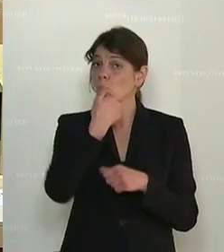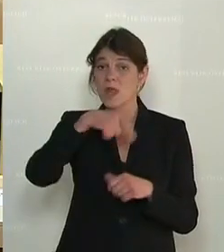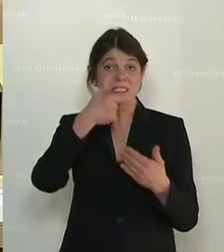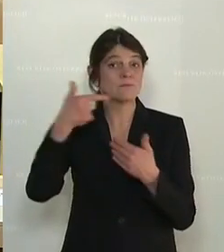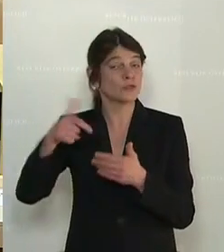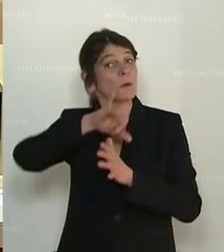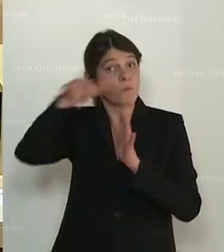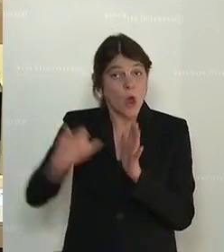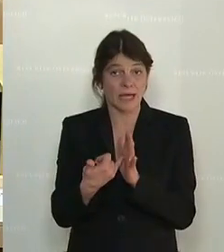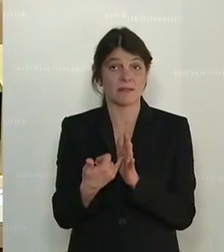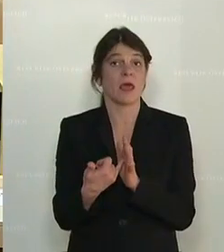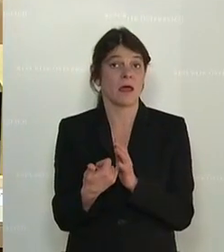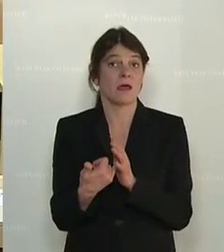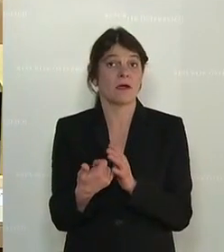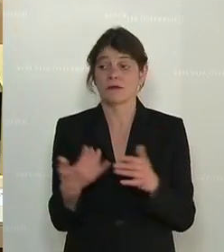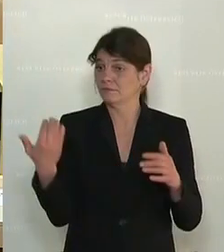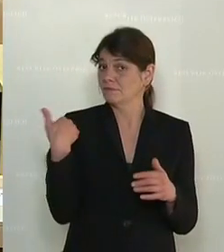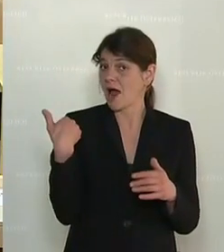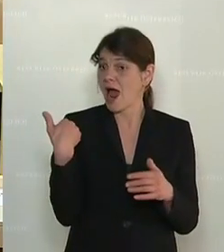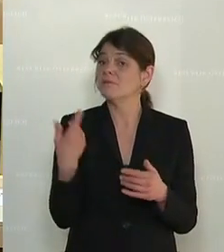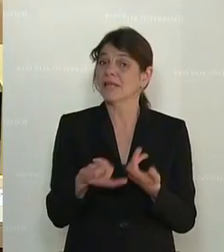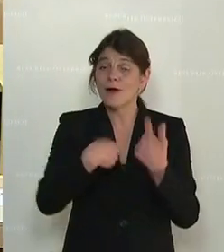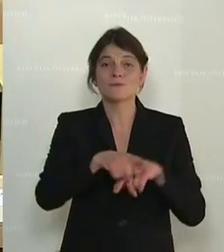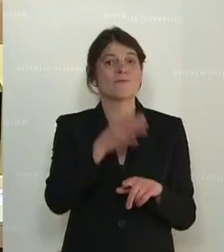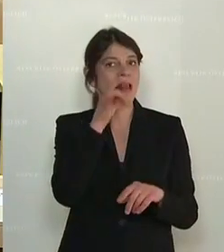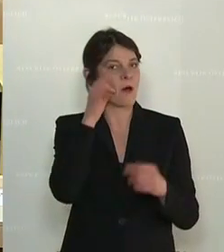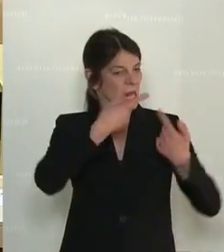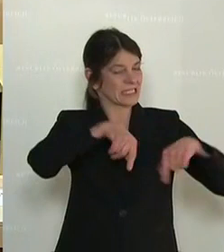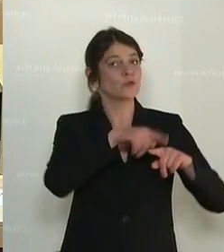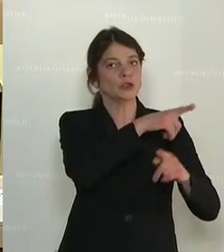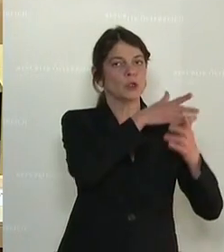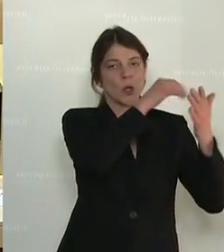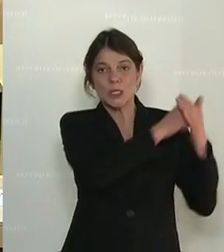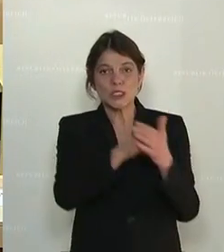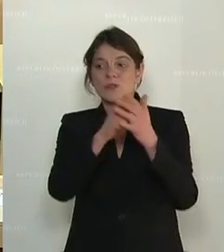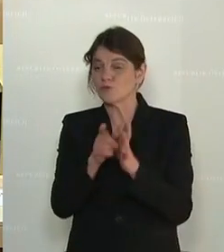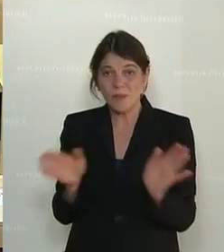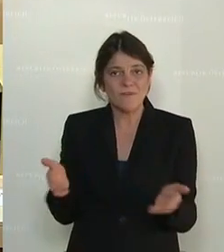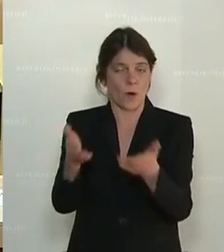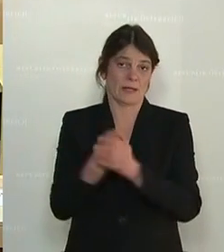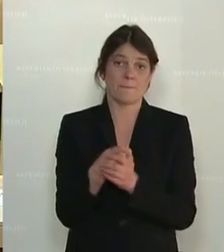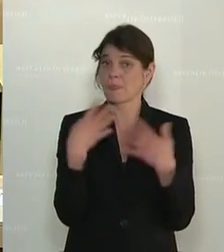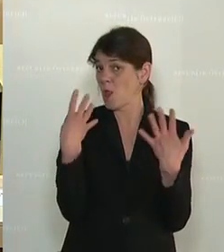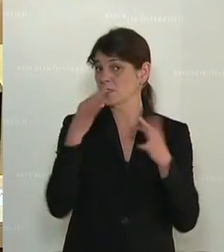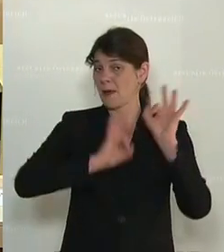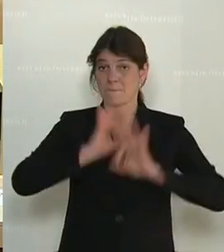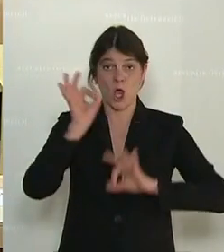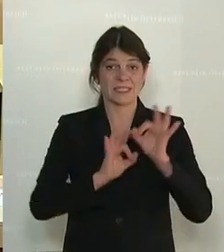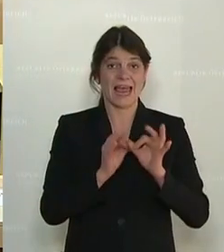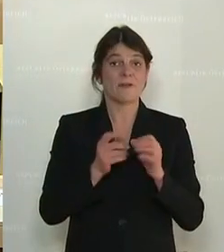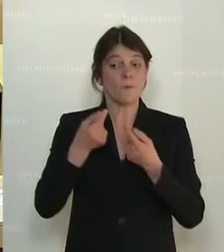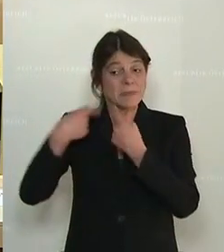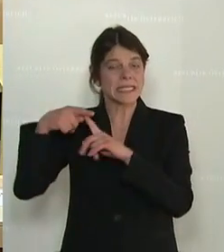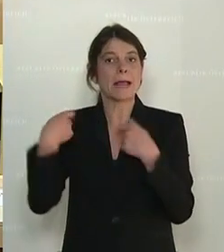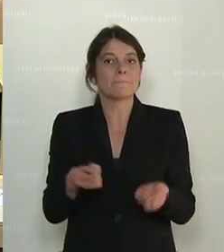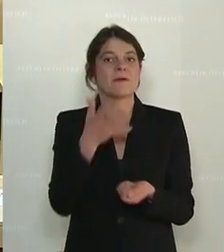177 Projekte wurden allein aus dem Frauenressort unterstützt und gefördert. 90 Prozent der Bezirke